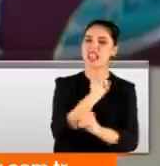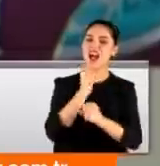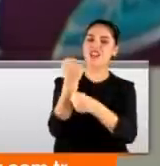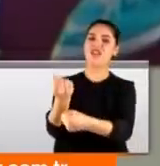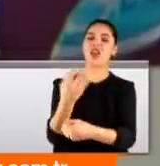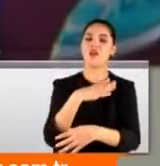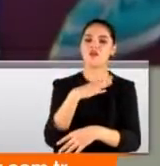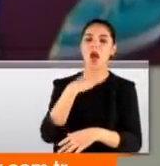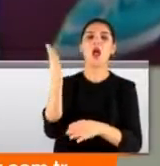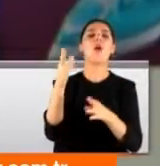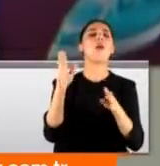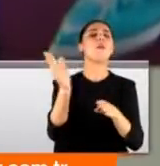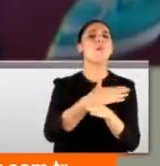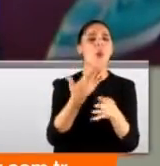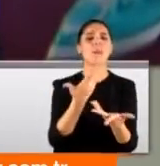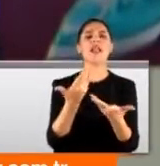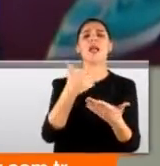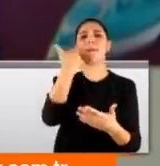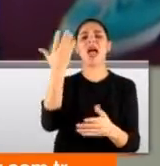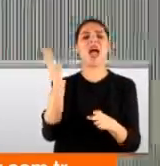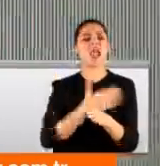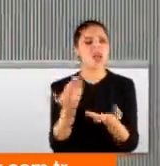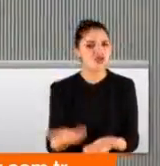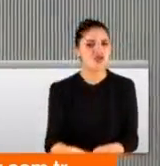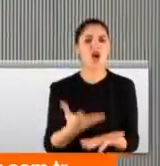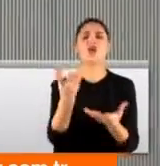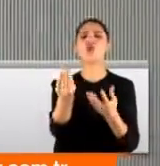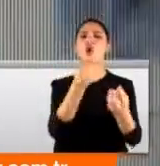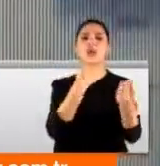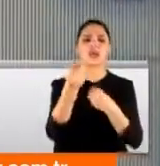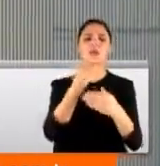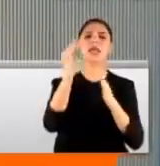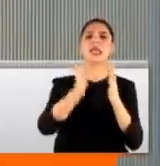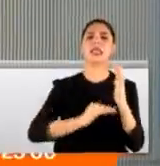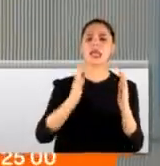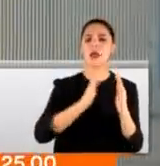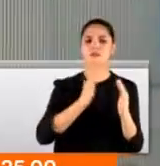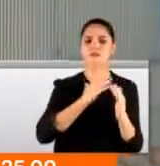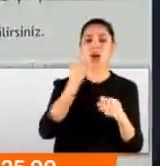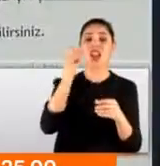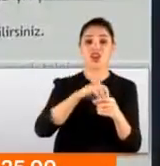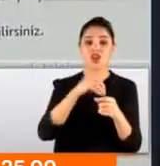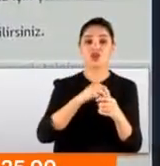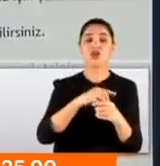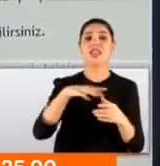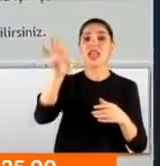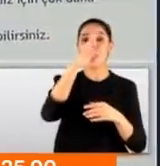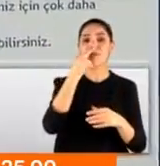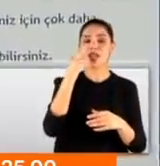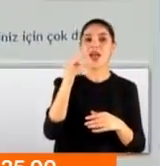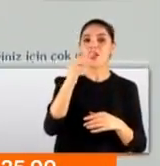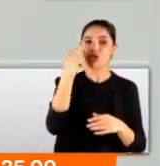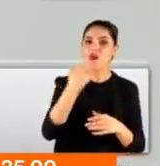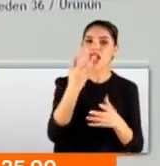ediyorlar. Mobilyadan, giyime, beyaz eşyadan, yiyeceğe kadar pek çok üründe indirim var. Ama aralarında koca bir aldatmacadan